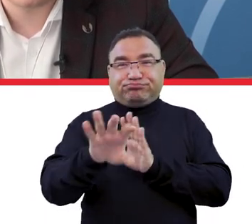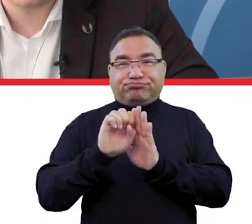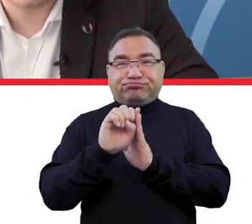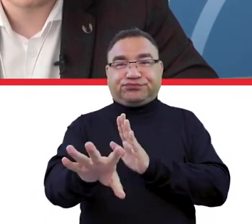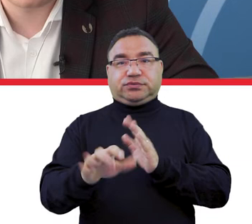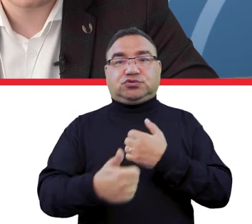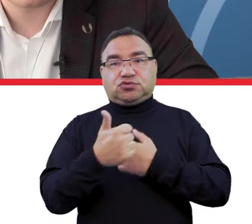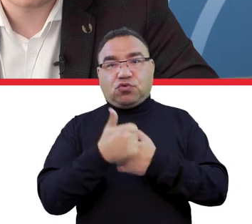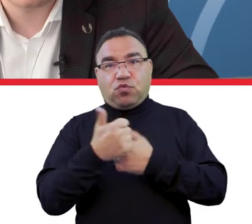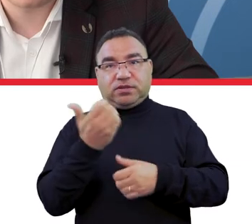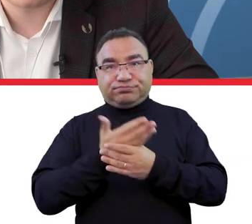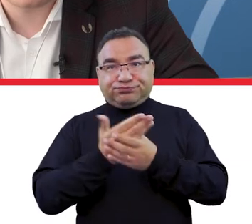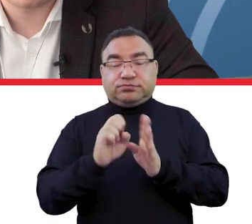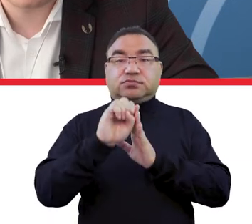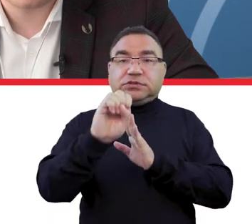przesyłać dokumenty,